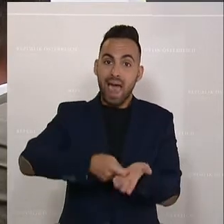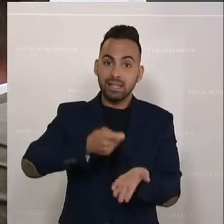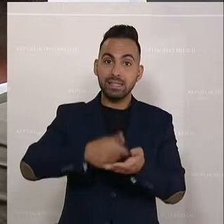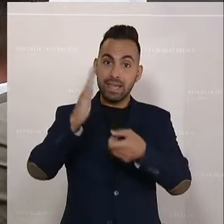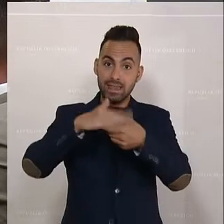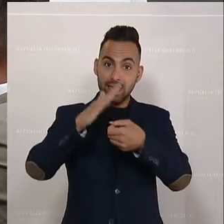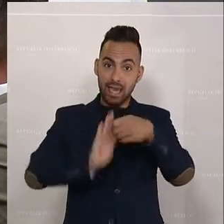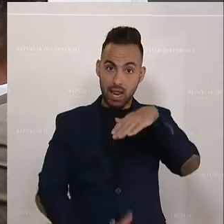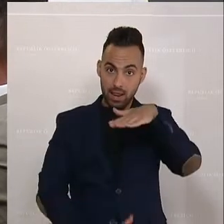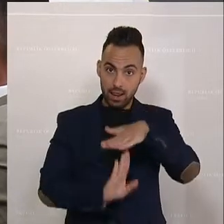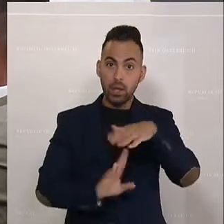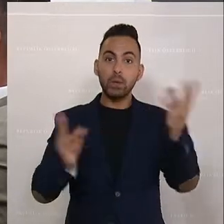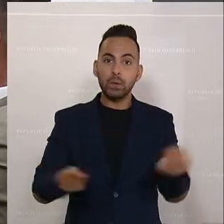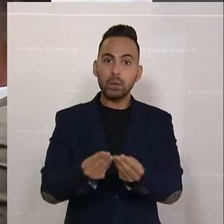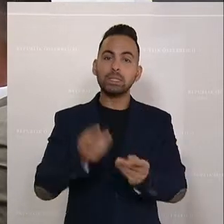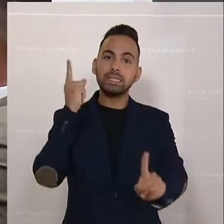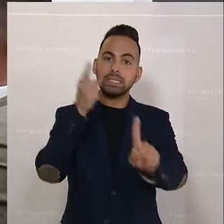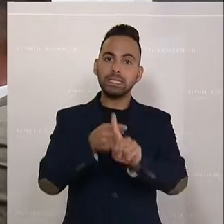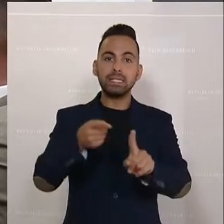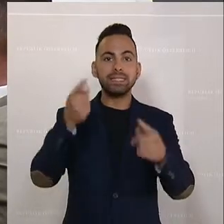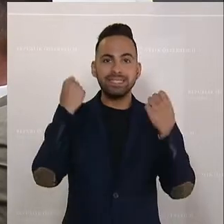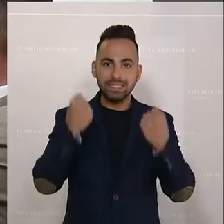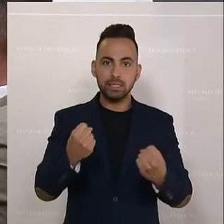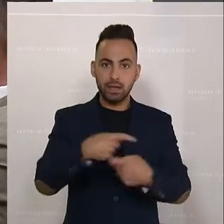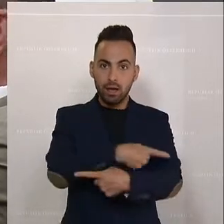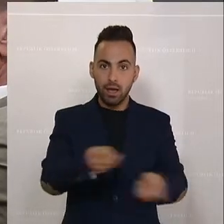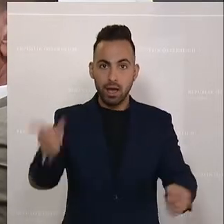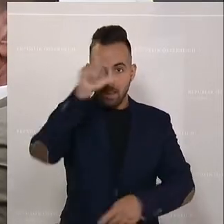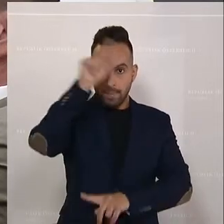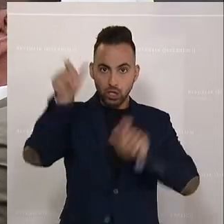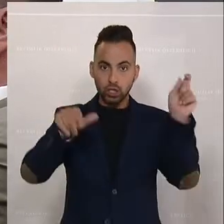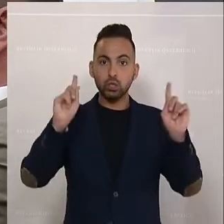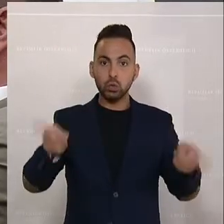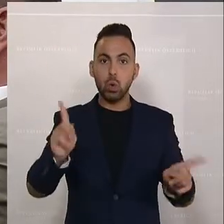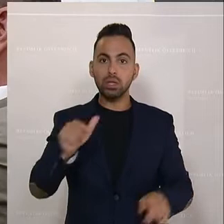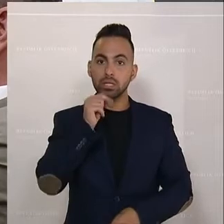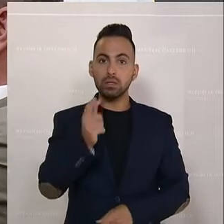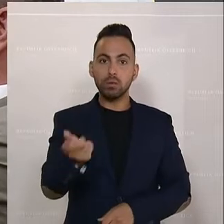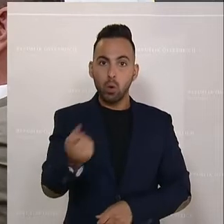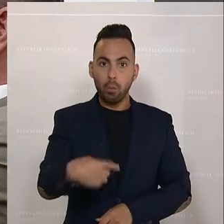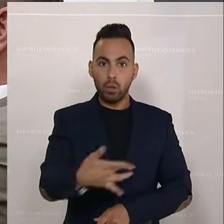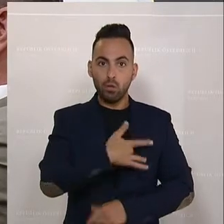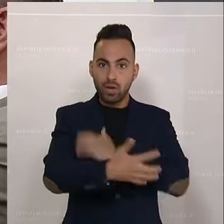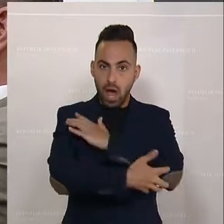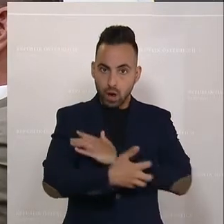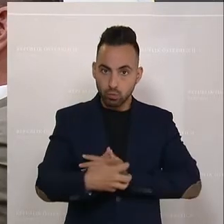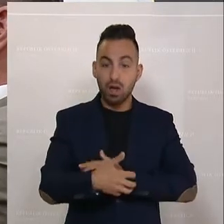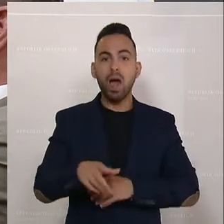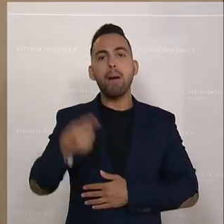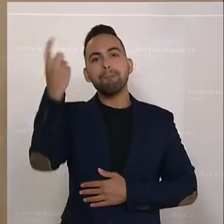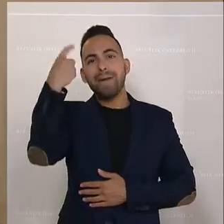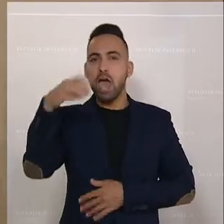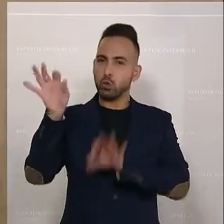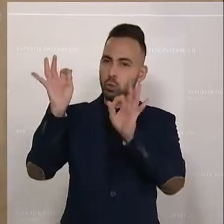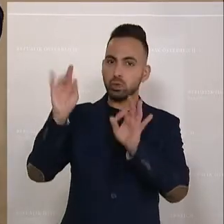sicherzustellen, dass die Menschen nicht in Armut kommen. Wie gesagt, nicht alles, was gut gemeint ist, wirkt